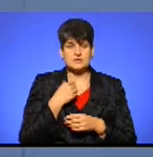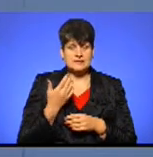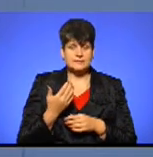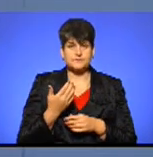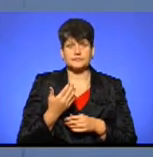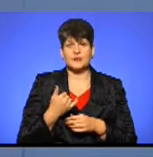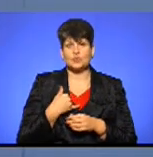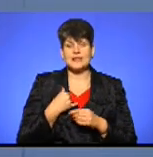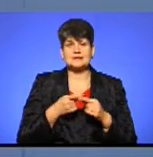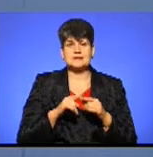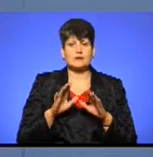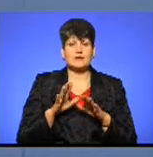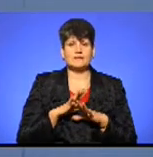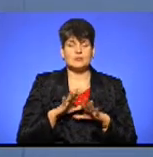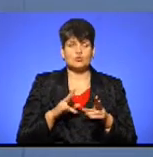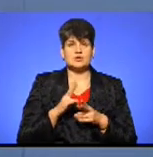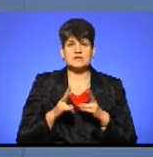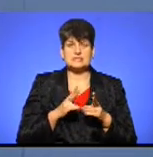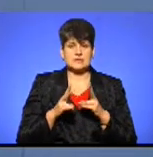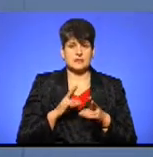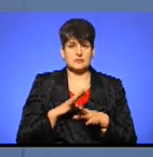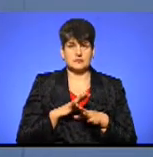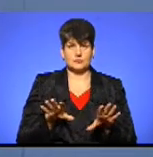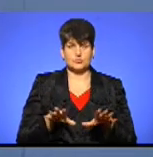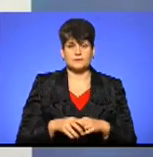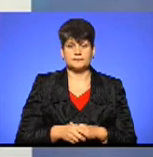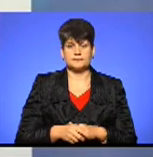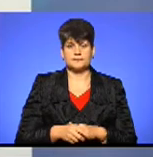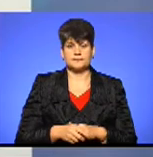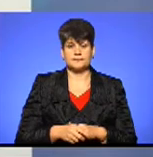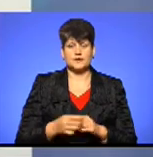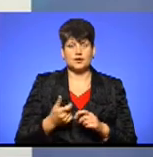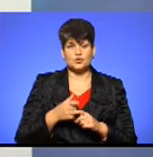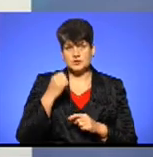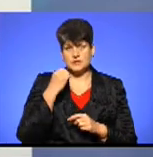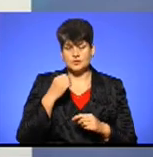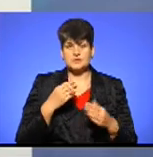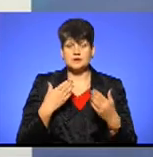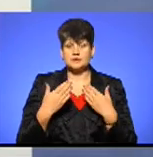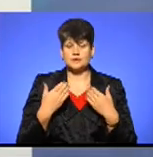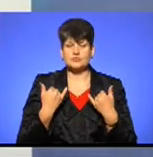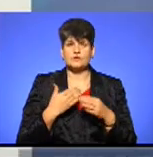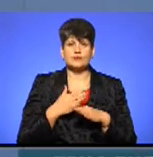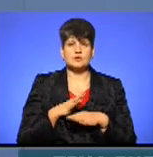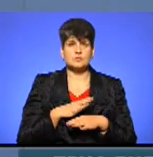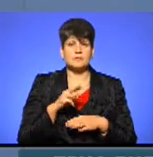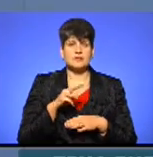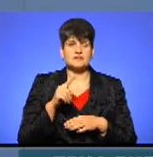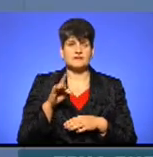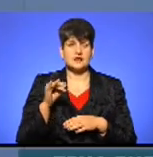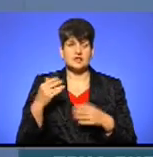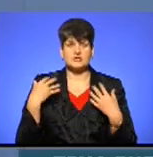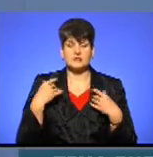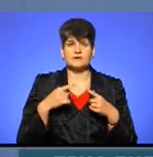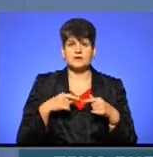таких моментів не було, і скарг, в даний момент, слава Богу, теж не було. Дуже дякую за розмову. Сьогодні в нас в гостях була Мар'яна Зварич, начальниця